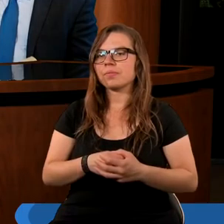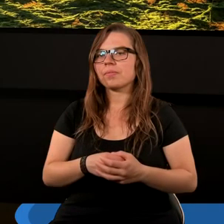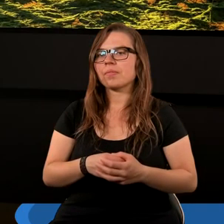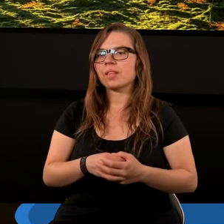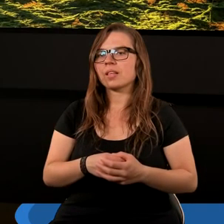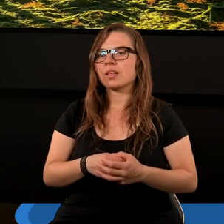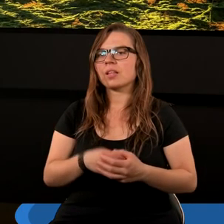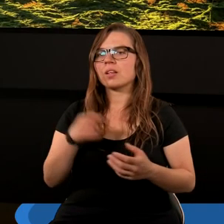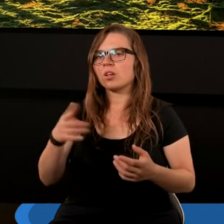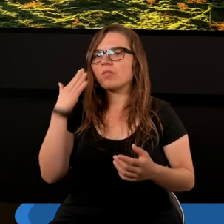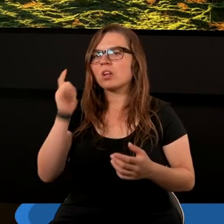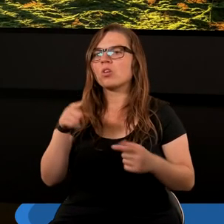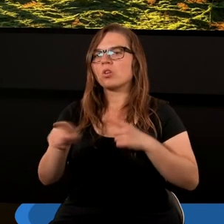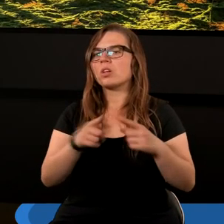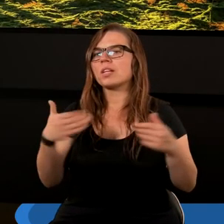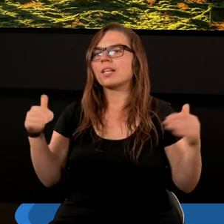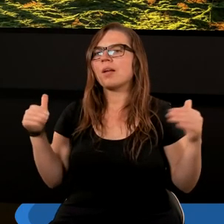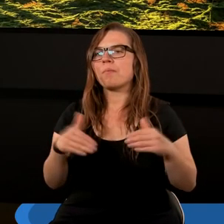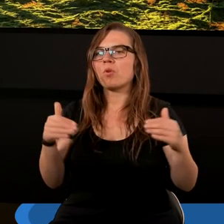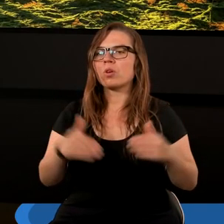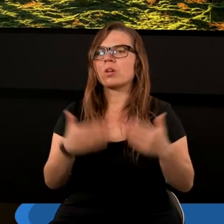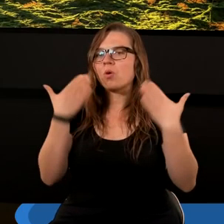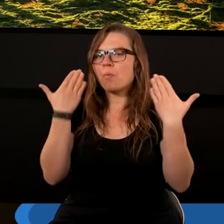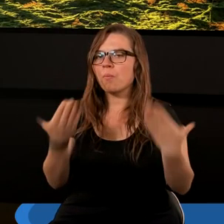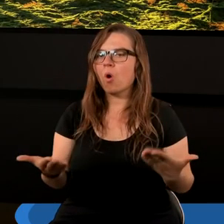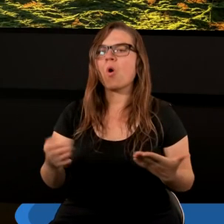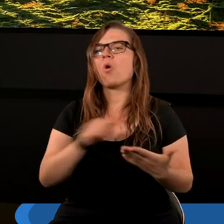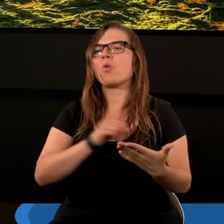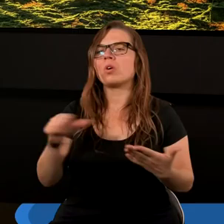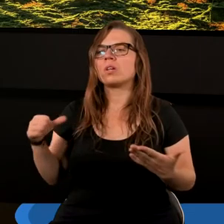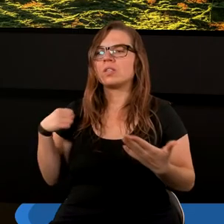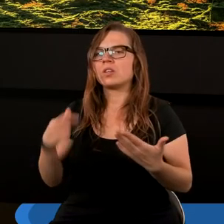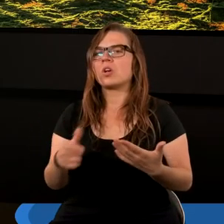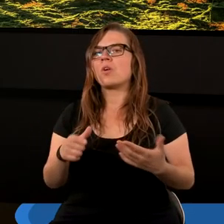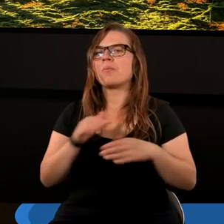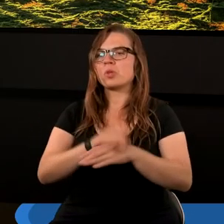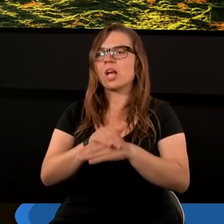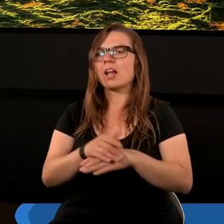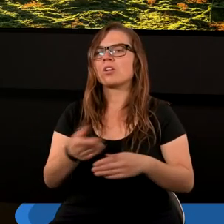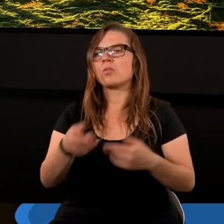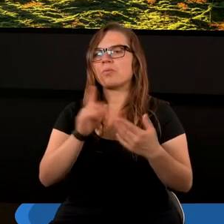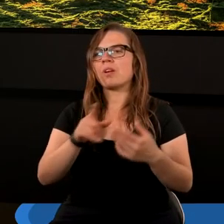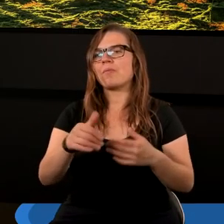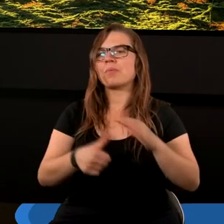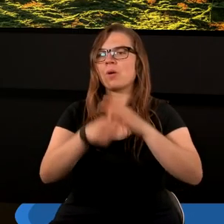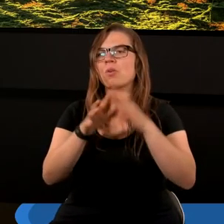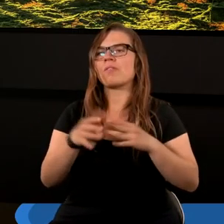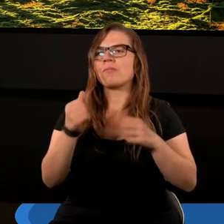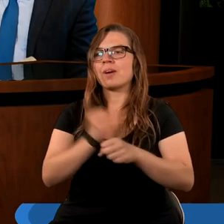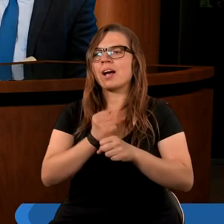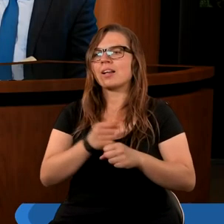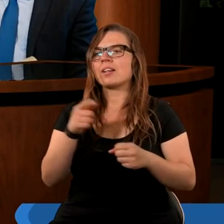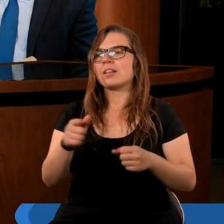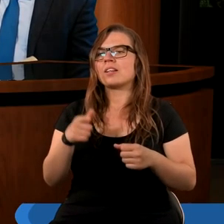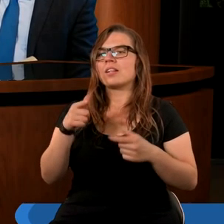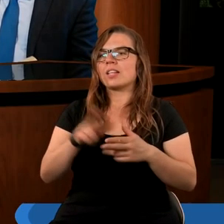A więc czy to znaczy, że nie możemy pokłonić się przyjacielowi, przełożonemu w pracy? Nie,